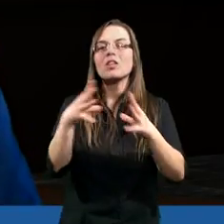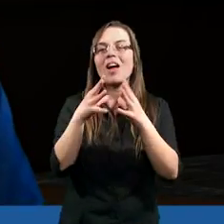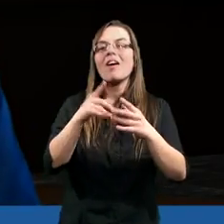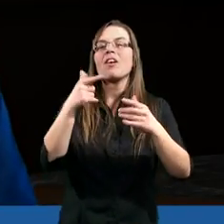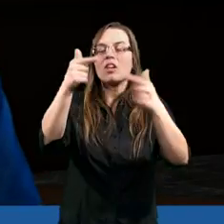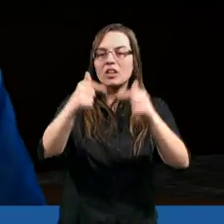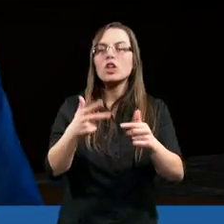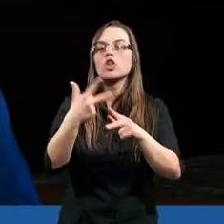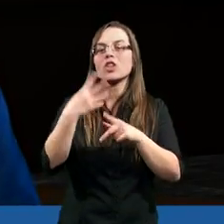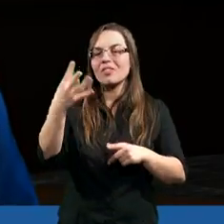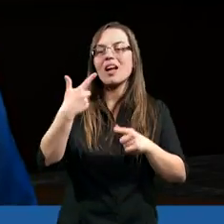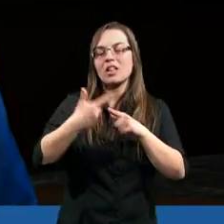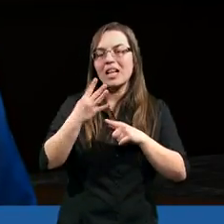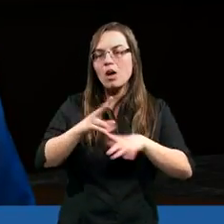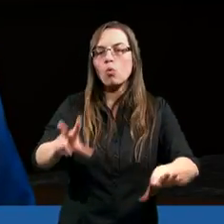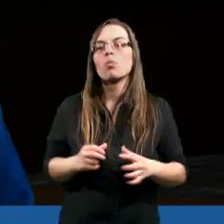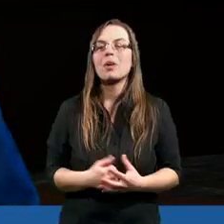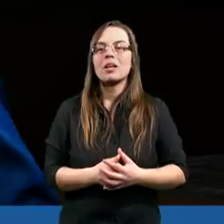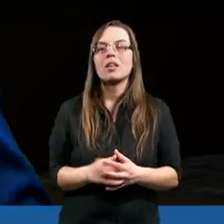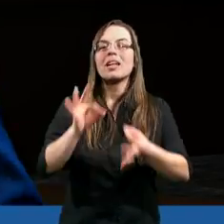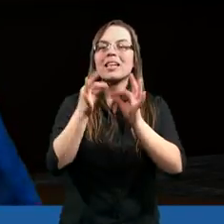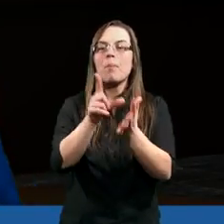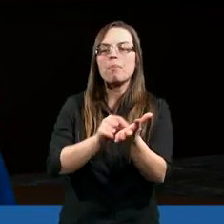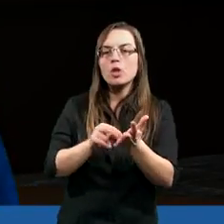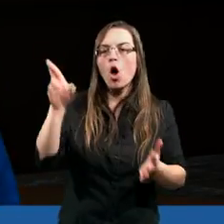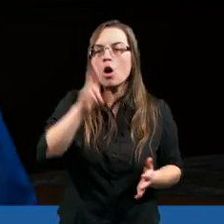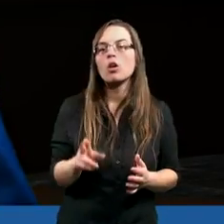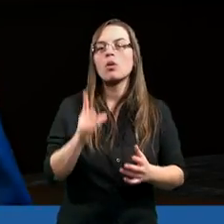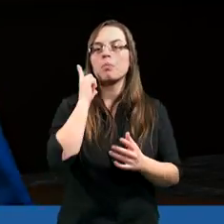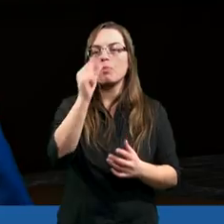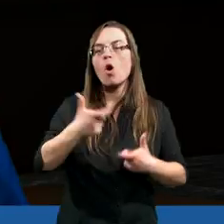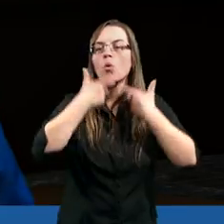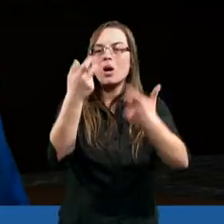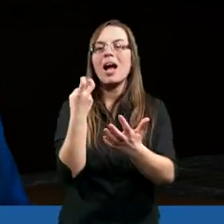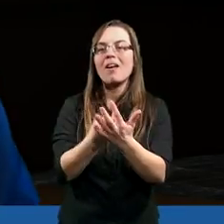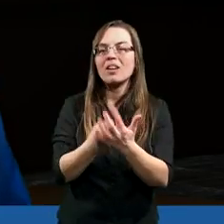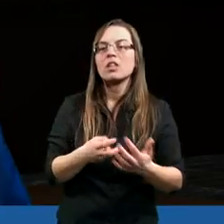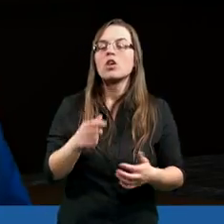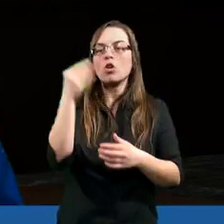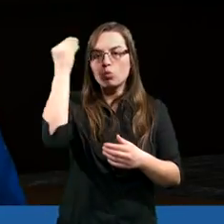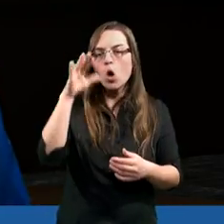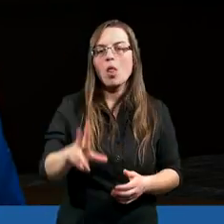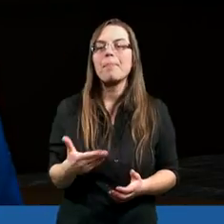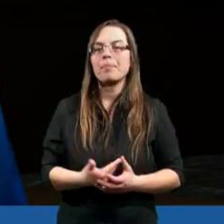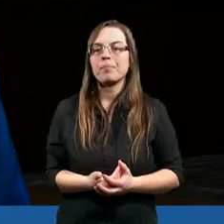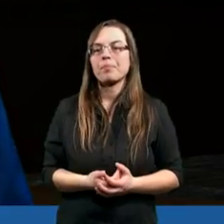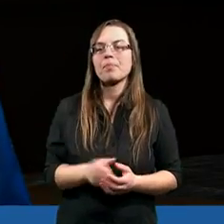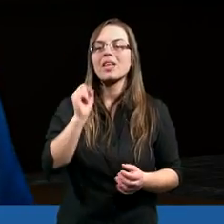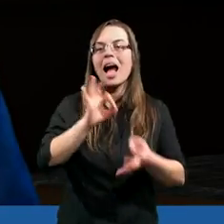rozdziale wersety czterysty czwarty po czterysty ósmy. Kiedy Piotr poszedł głosić Ewangelię Korneliuszowi,